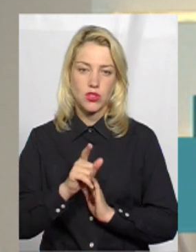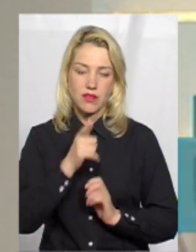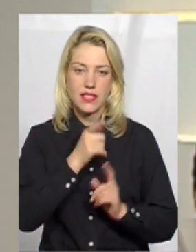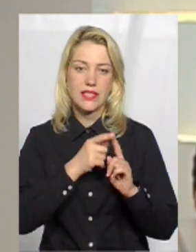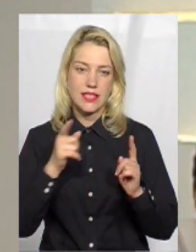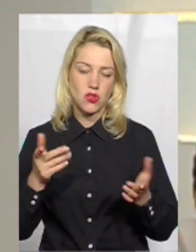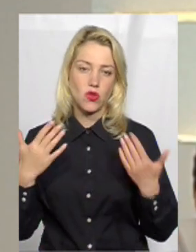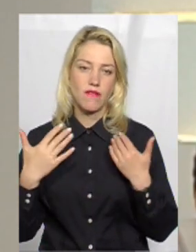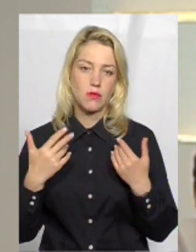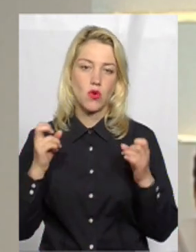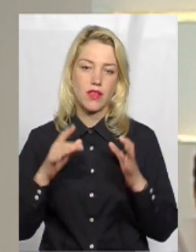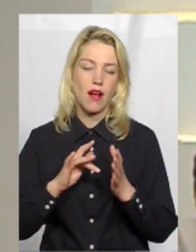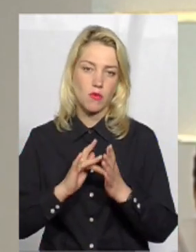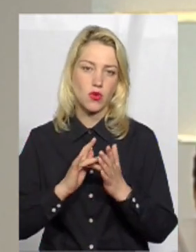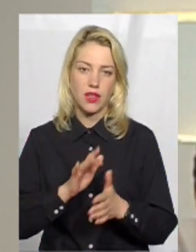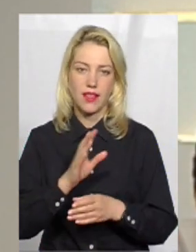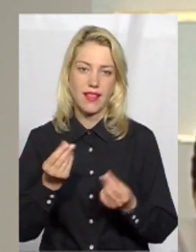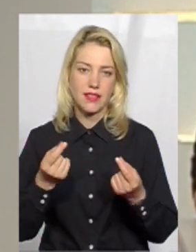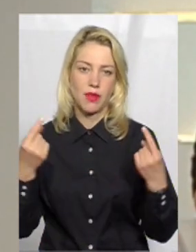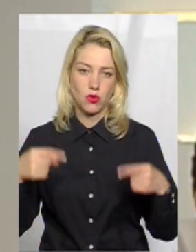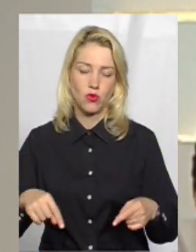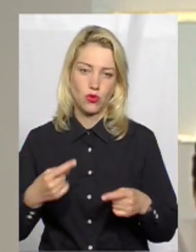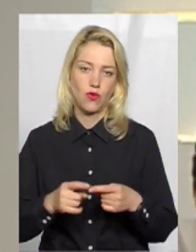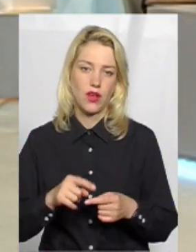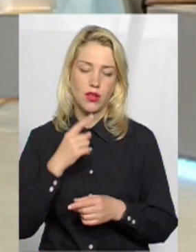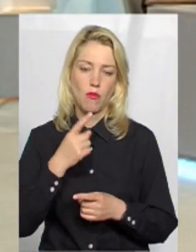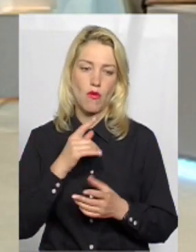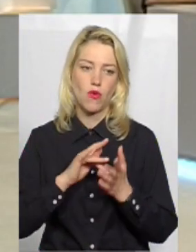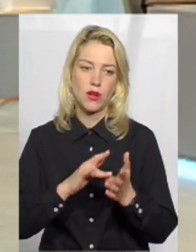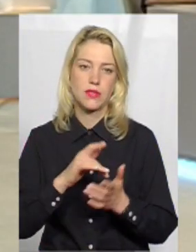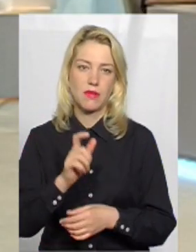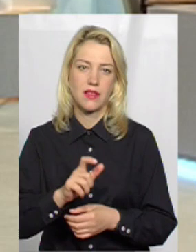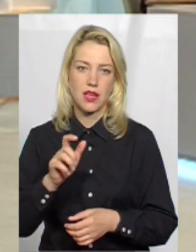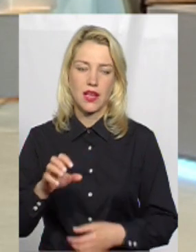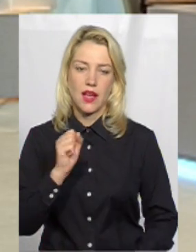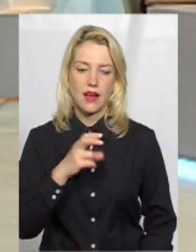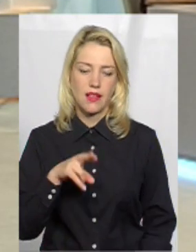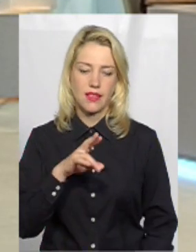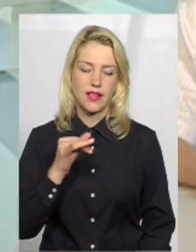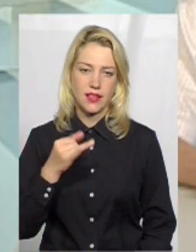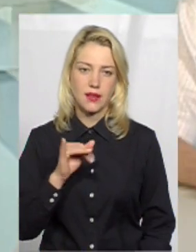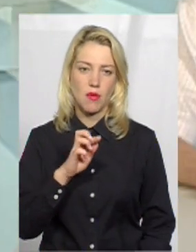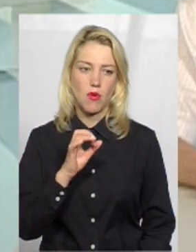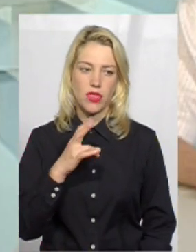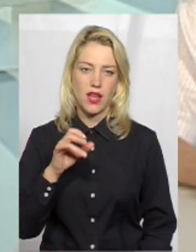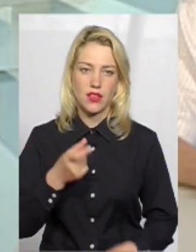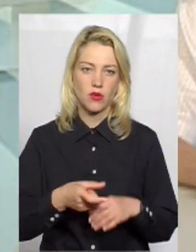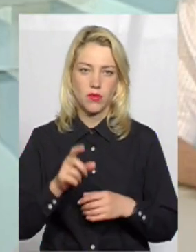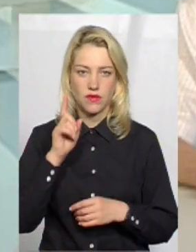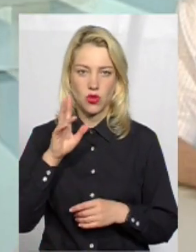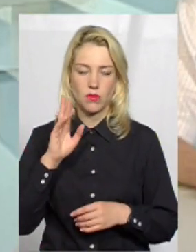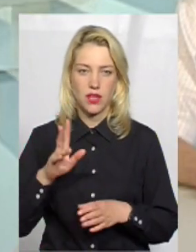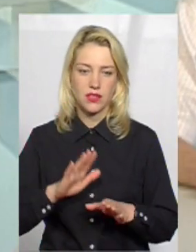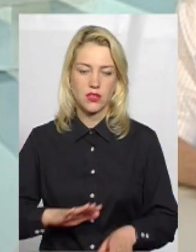Як подорожувати і не збанкрутувати, поговоримо разом із мандрівниками Андрієм Бондаренком, більш відомим як